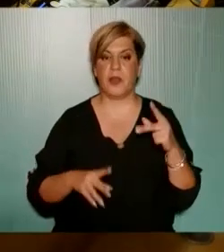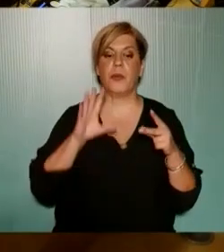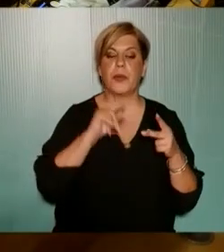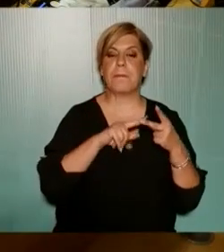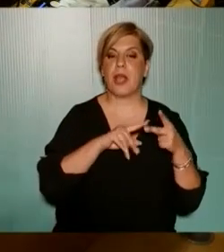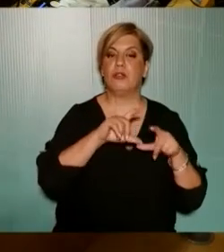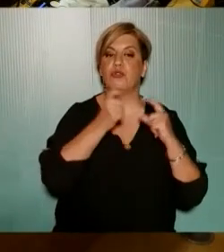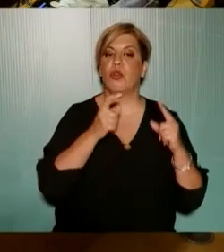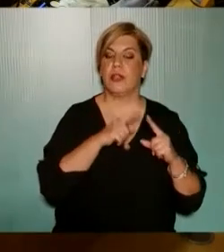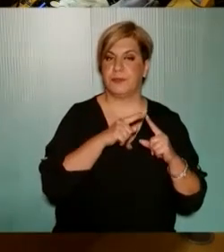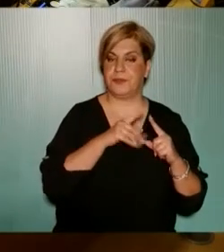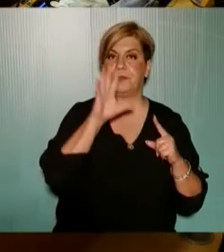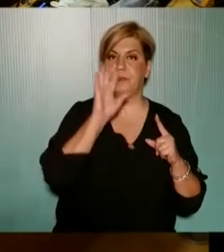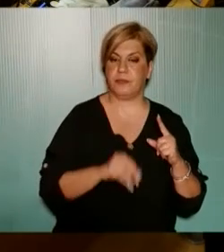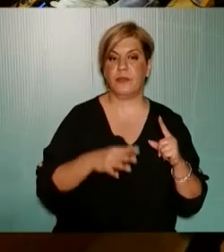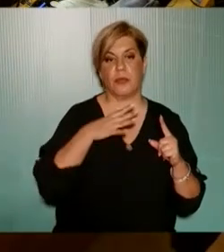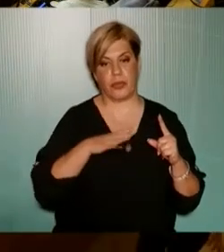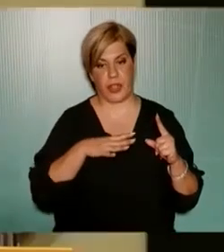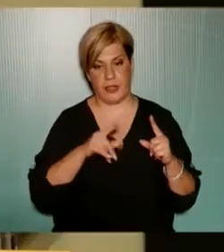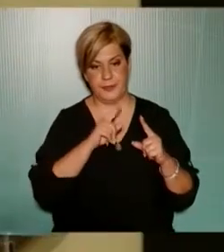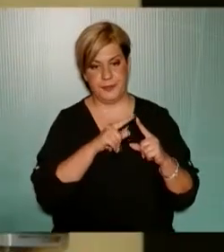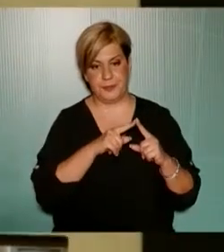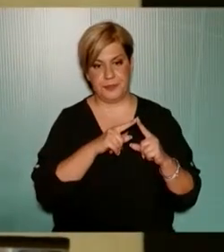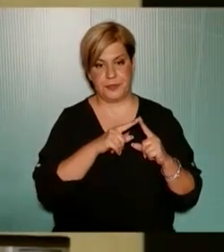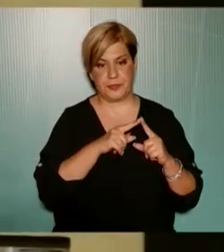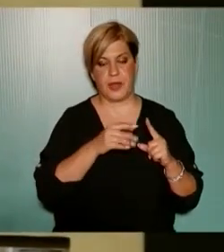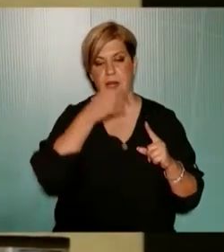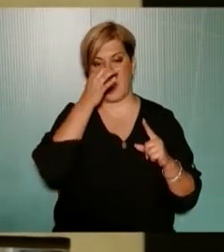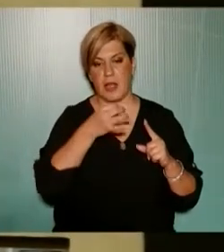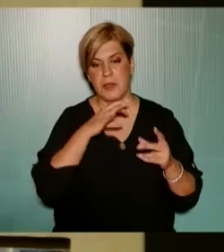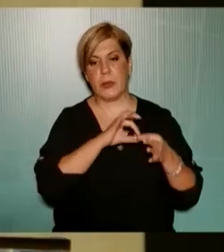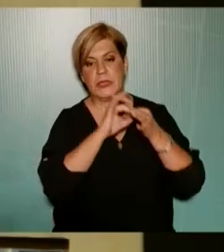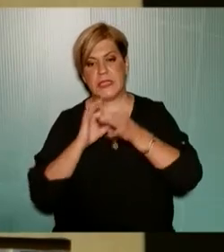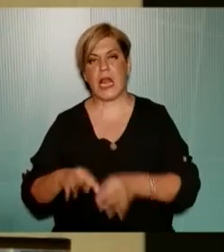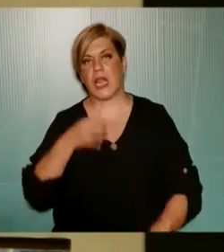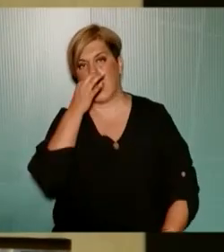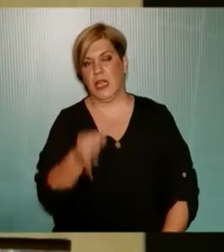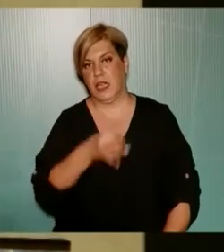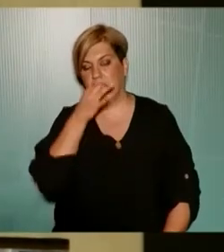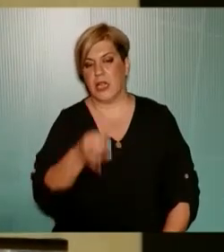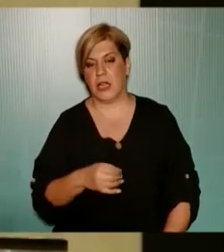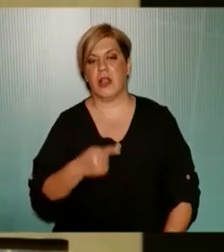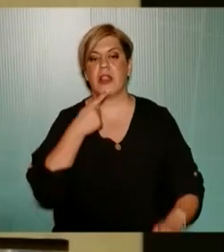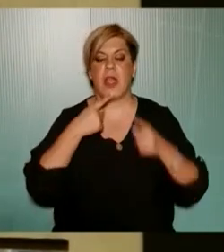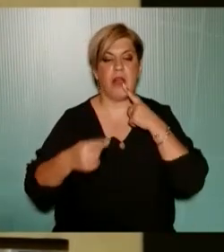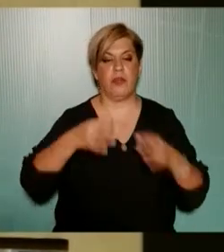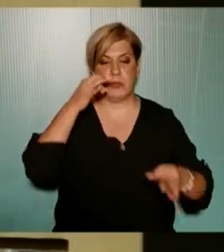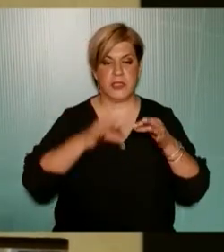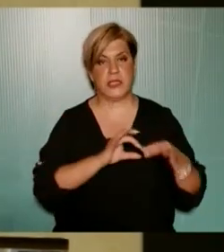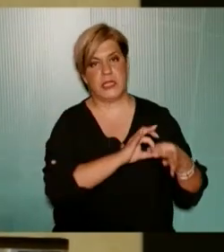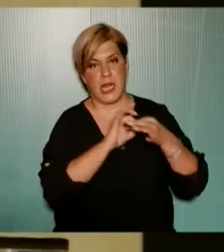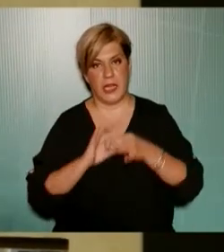μία σχολή είναι αυτή που θέλει να μιλάμε συνεχώς να διαβουλευόμαστε